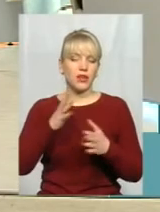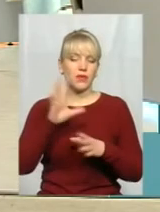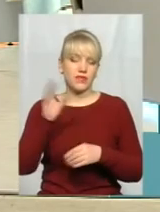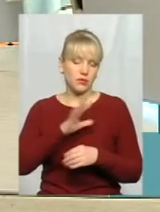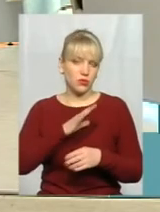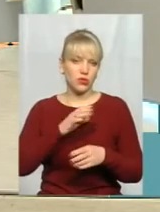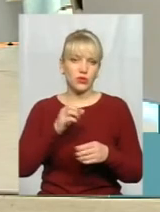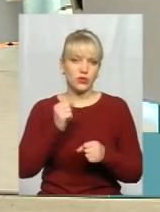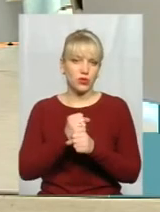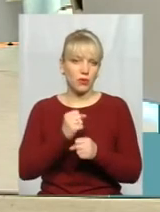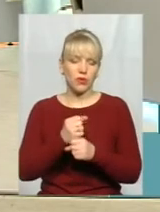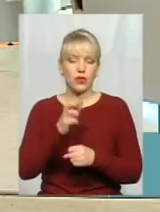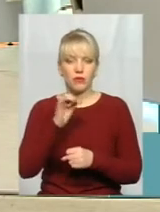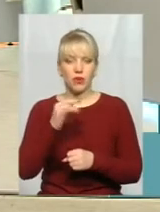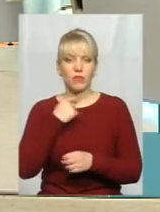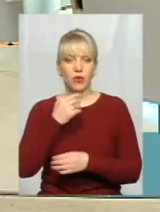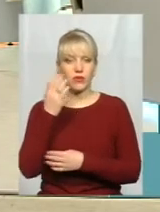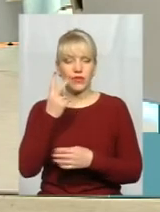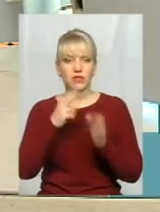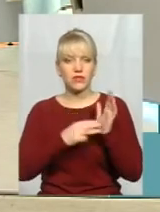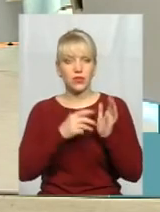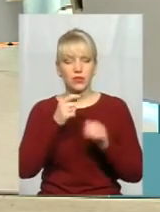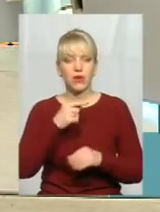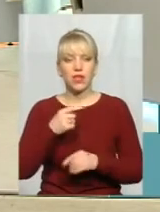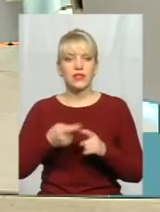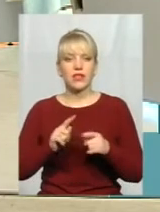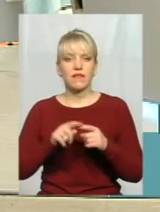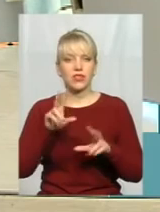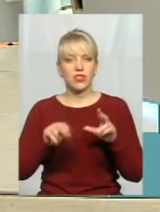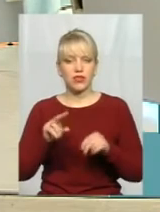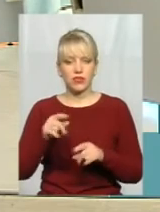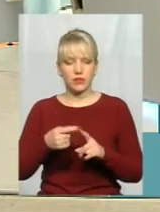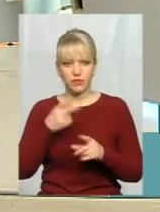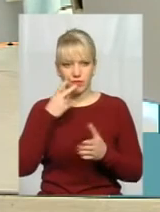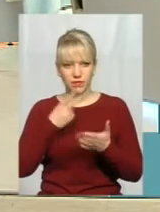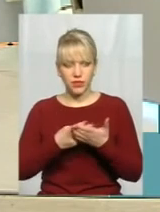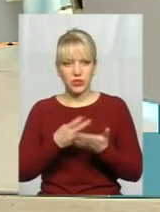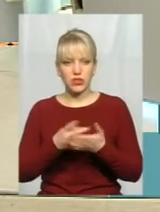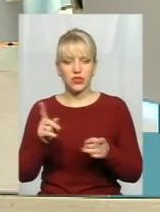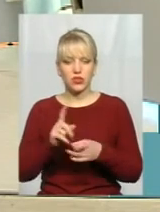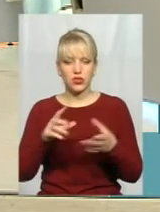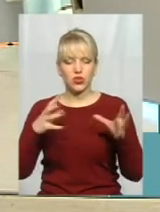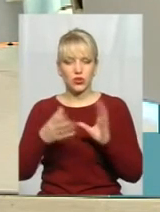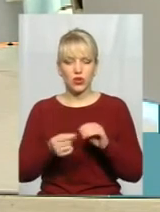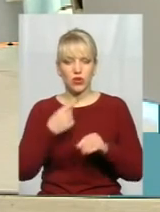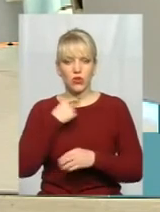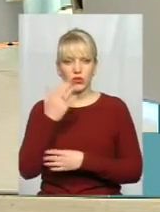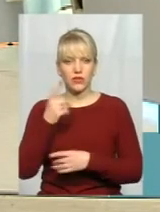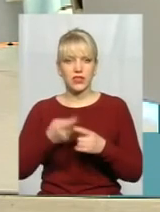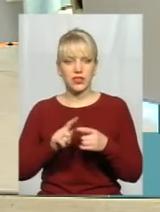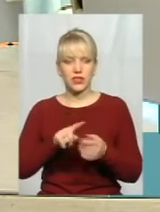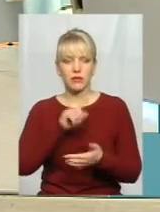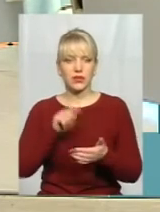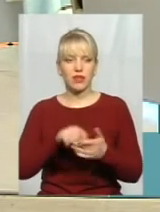позиція, проголосувало 28 голосів. Оце о той маркер, який показав, що результативного ословання за дане питання